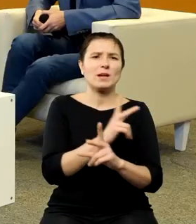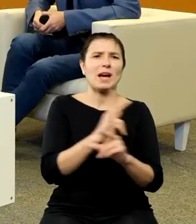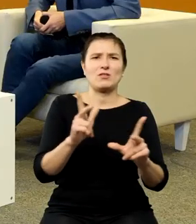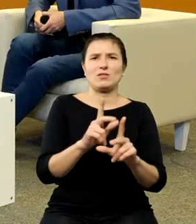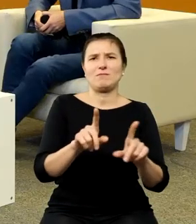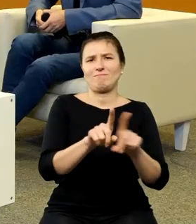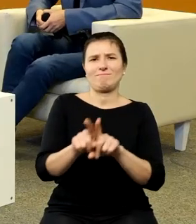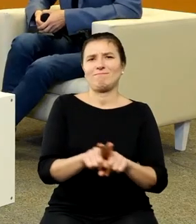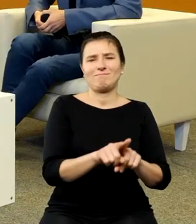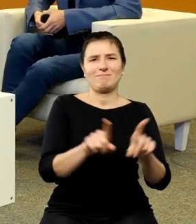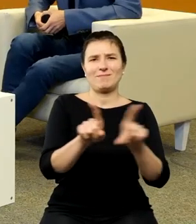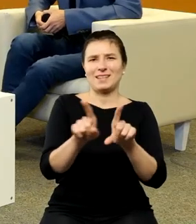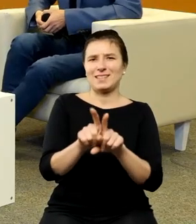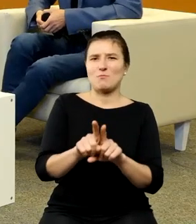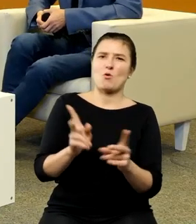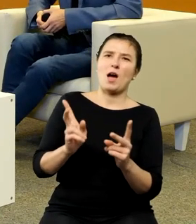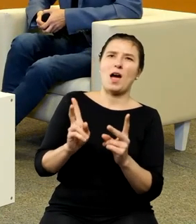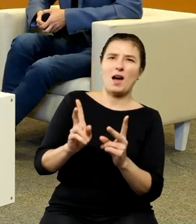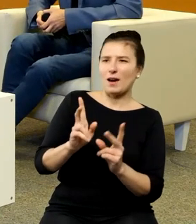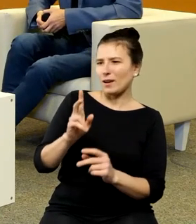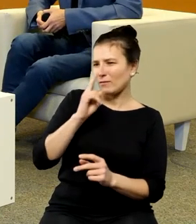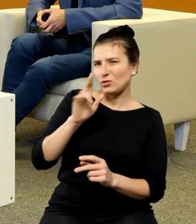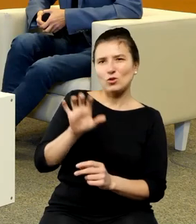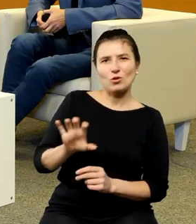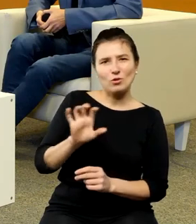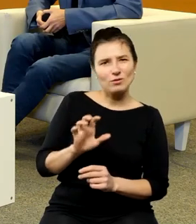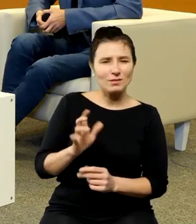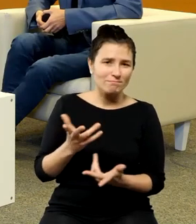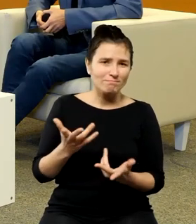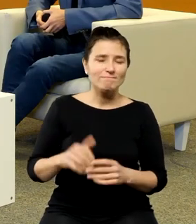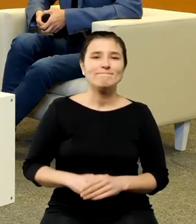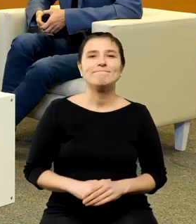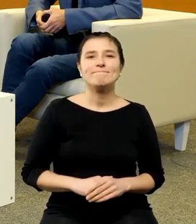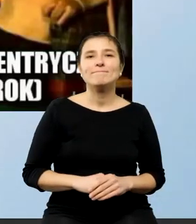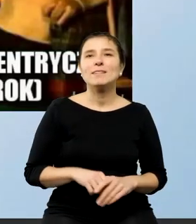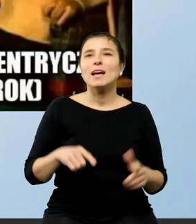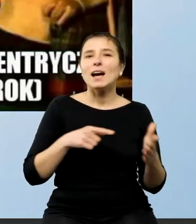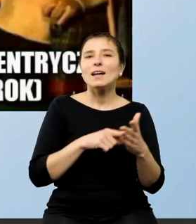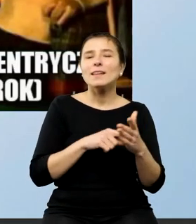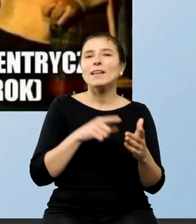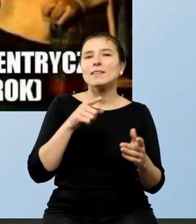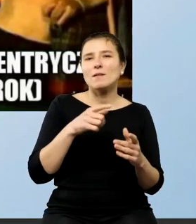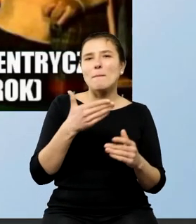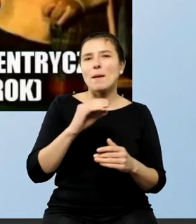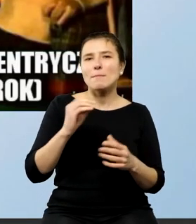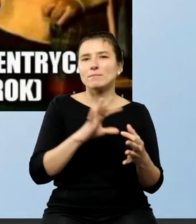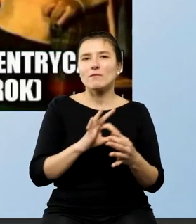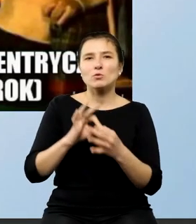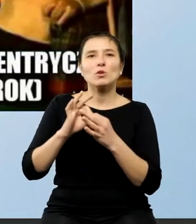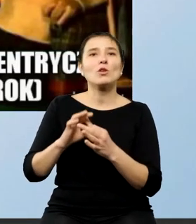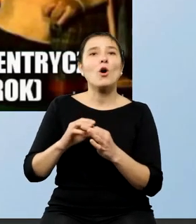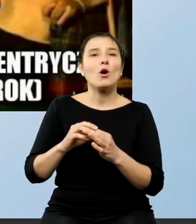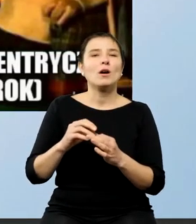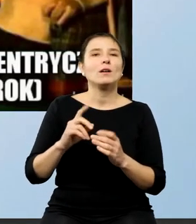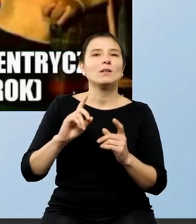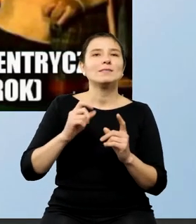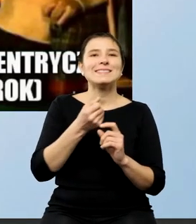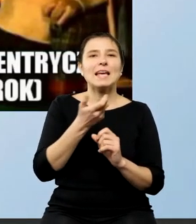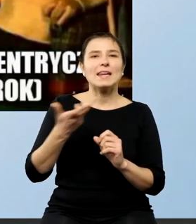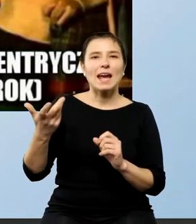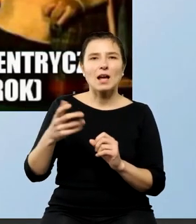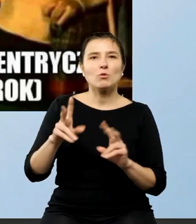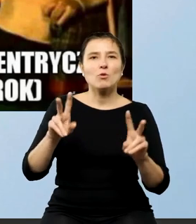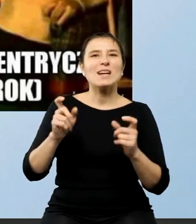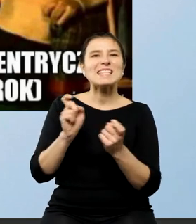ten drugi z kolei też z kolei nas odnosi do serialu sąsiedzi więc myślę że młodsze pokolenie nie będzie wiedziało